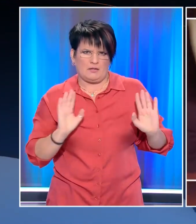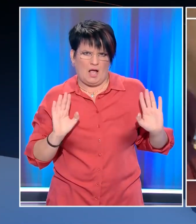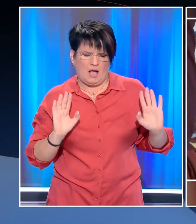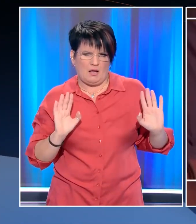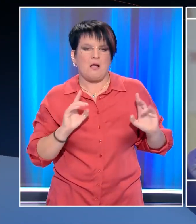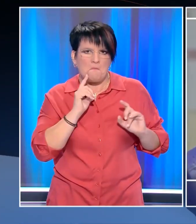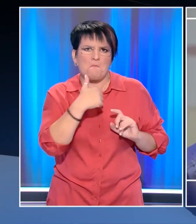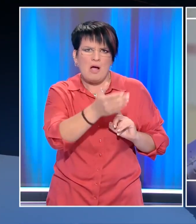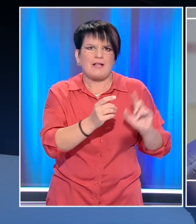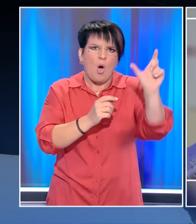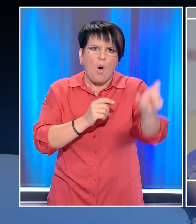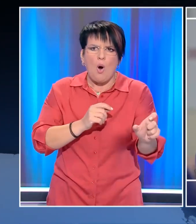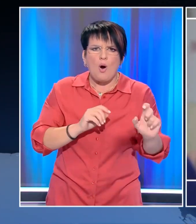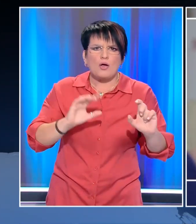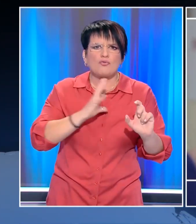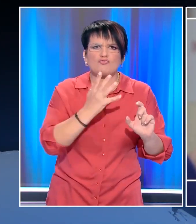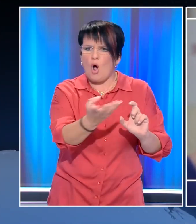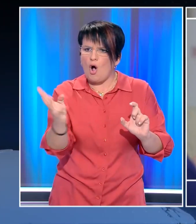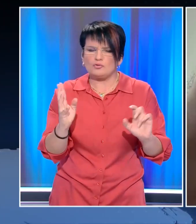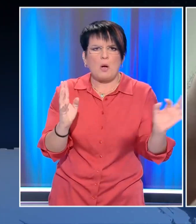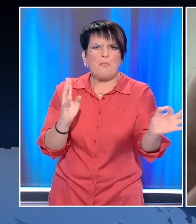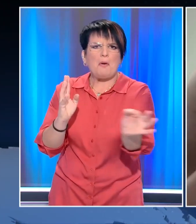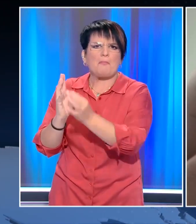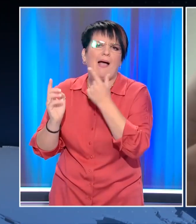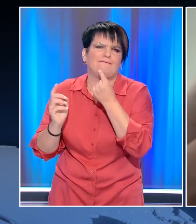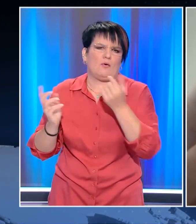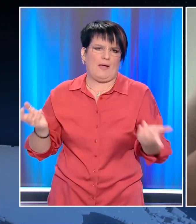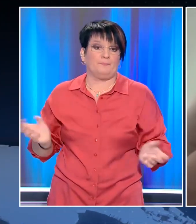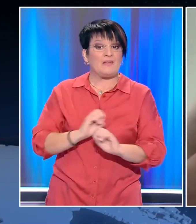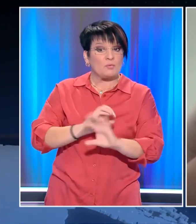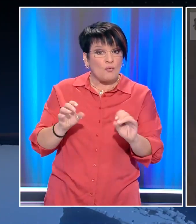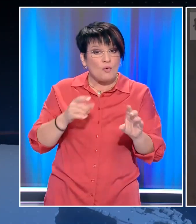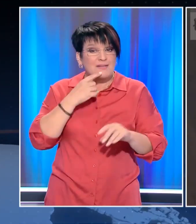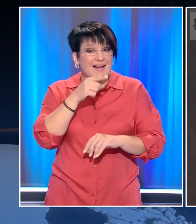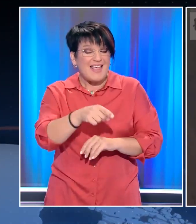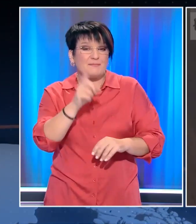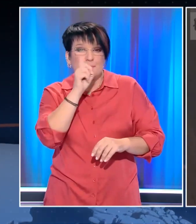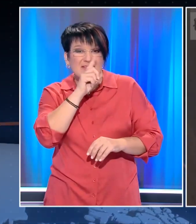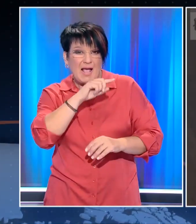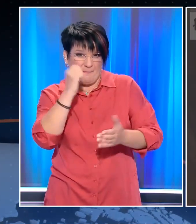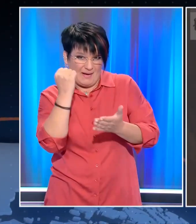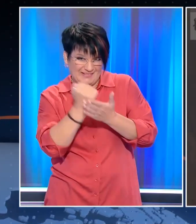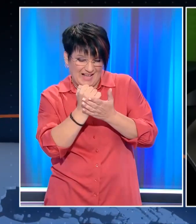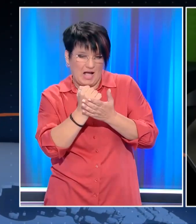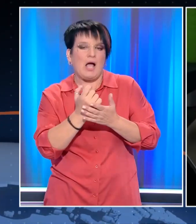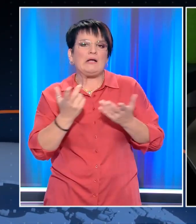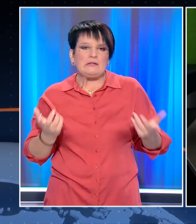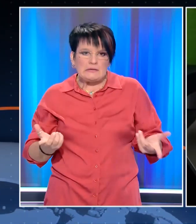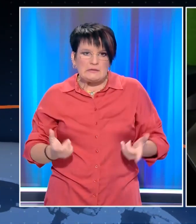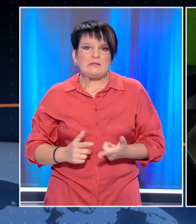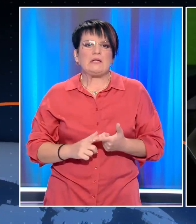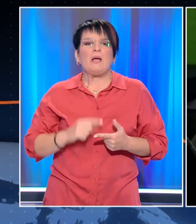σκεφτείτε πόσο κόσμο σε πόσο κόσμο έχει μεταδώσει. Πληροφορίες αναφέρουν ότι ανάμεσα σε αυτούς που πήραν το πλαστό πιστοποιητικό ήταν